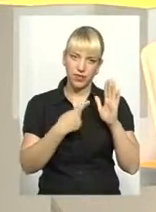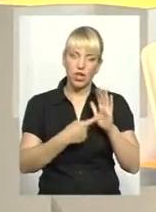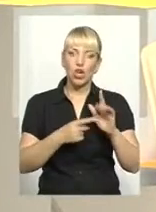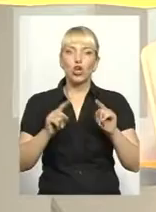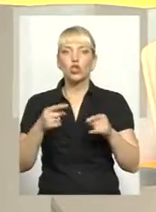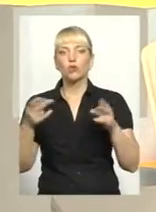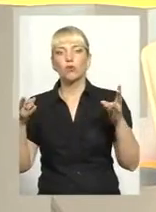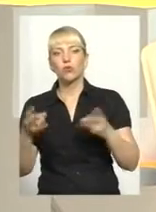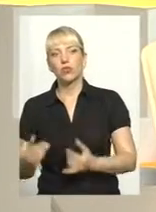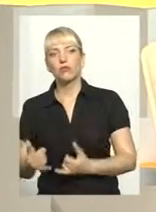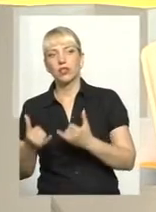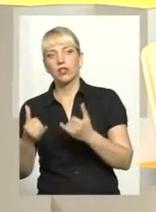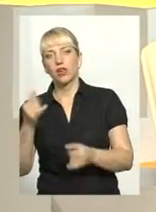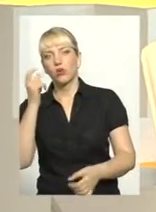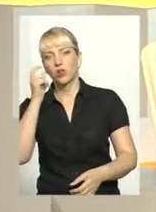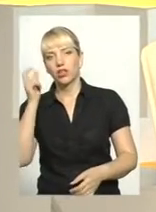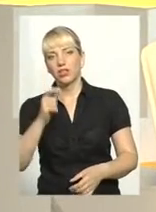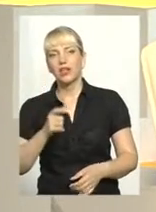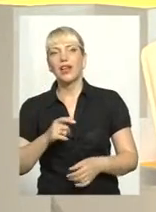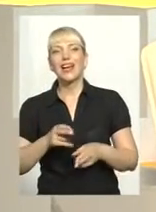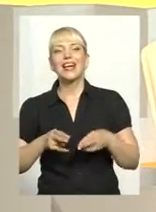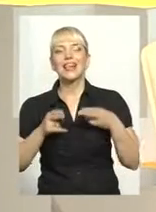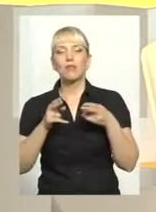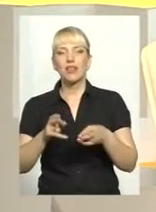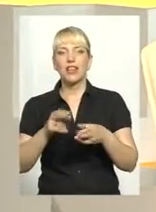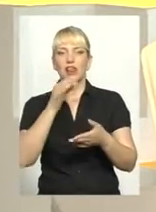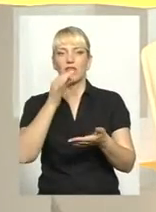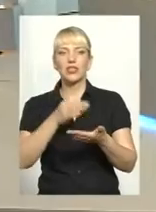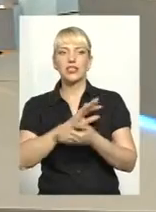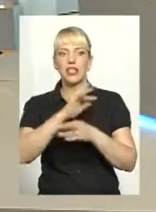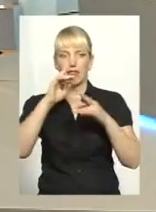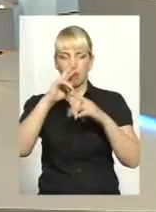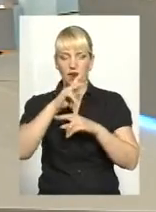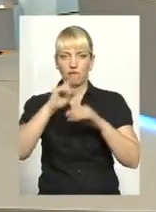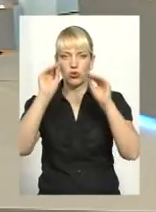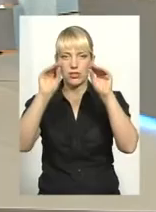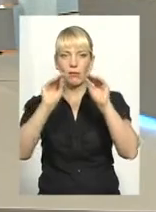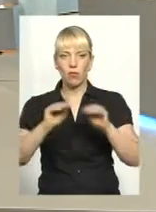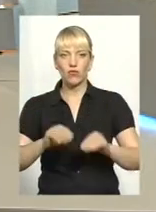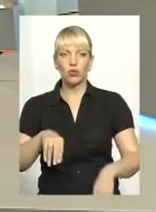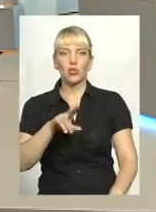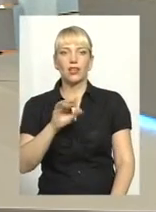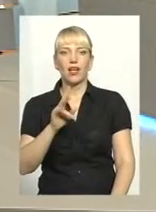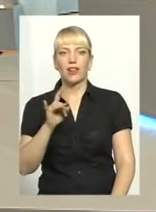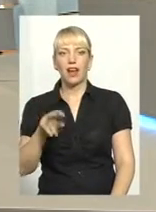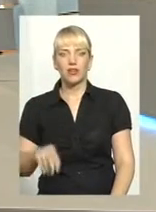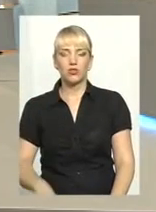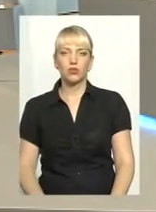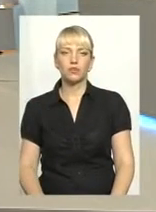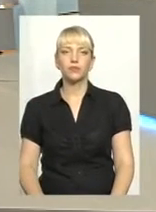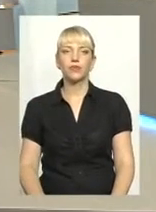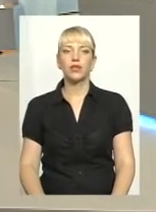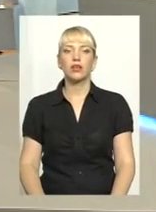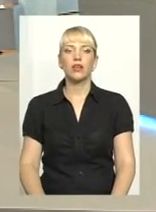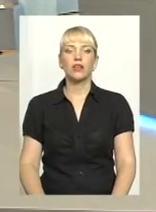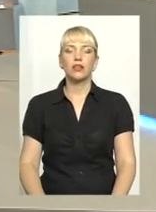потрібна для України кримінальна відповідальність за неправильну заповнену декларацію? Ми вже з вами проговорили про те,